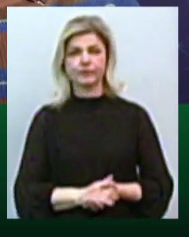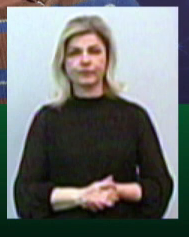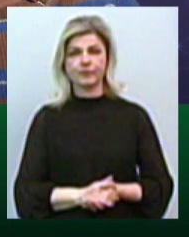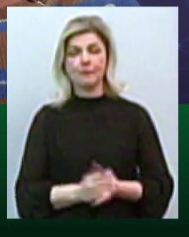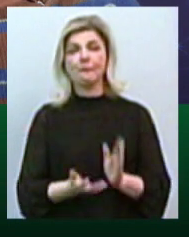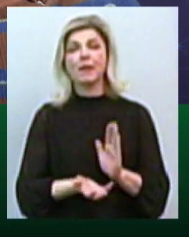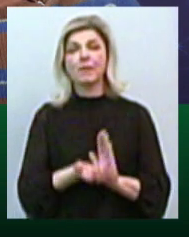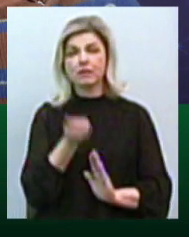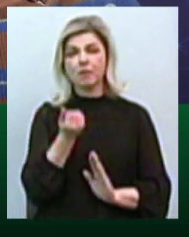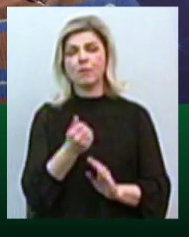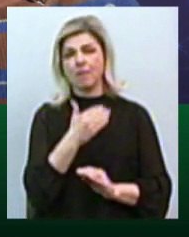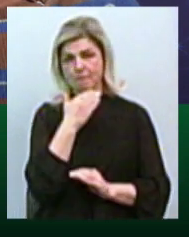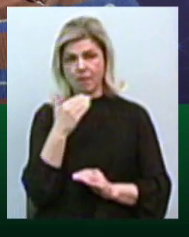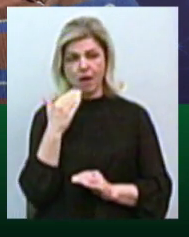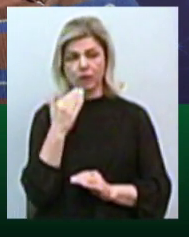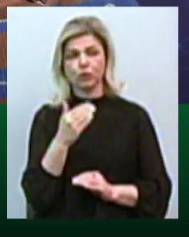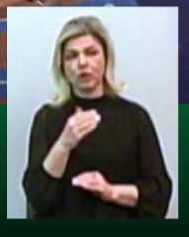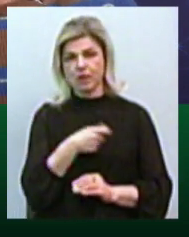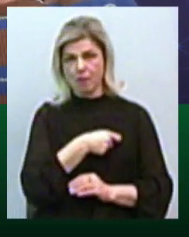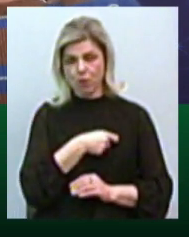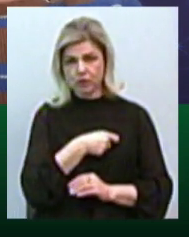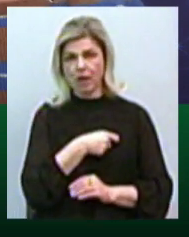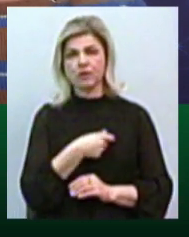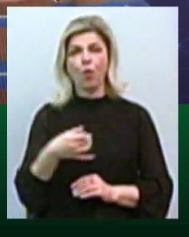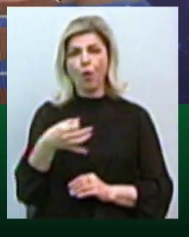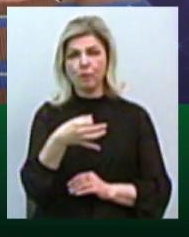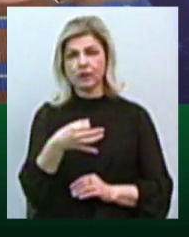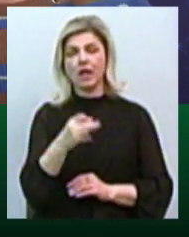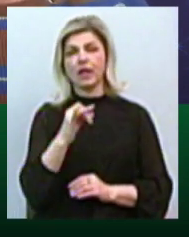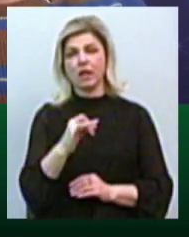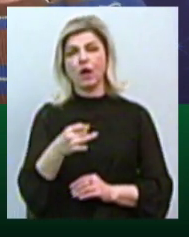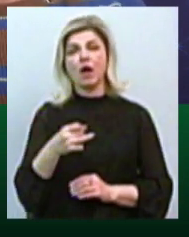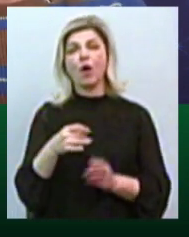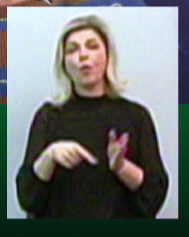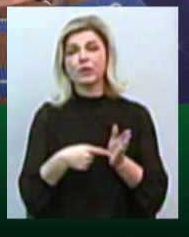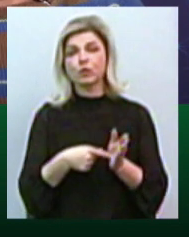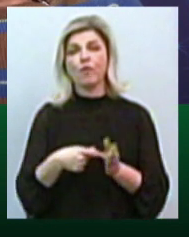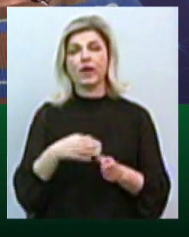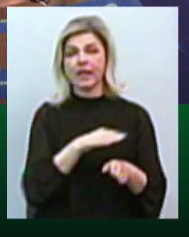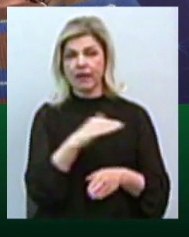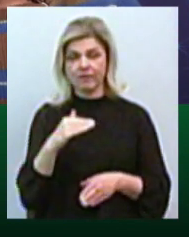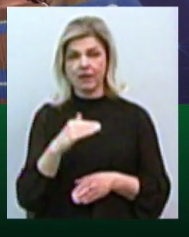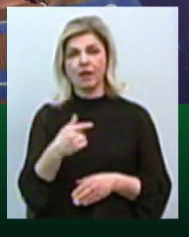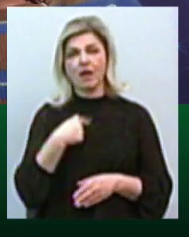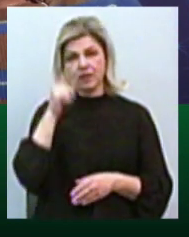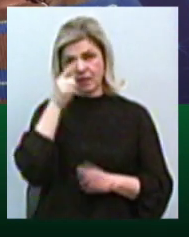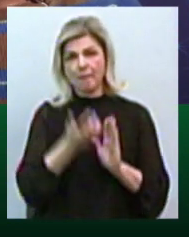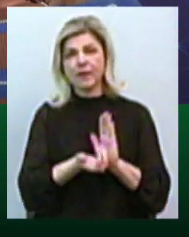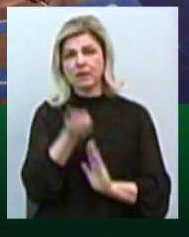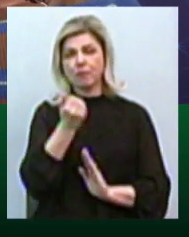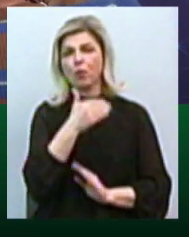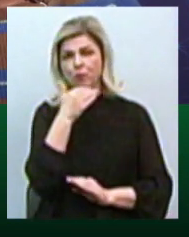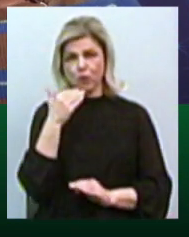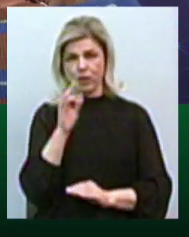підтримують десятки депутатів обласного і міського рівня. Я знаю підтримку сотень миколаївців.